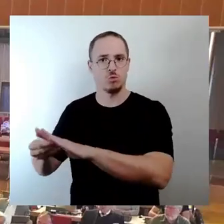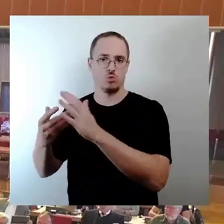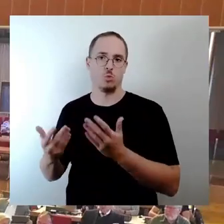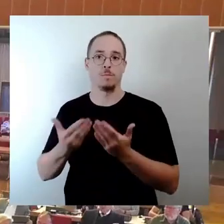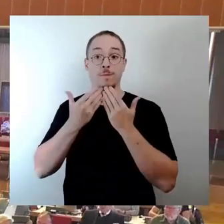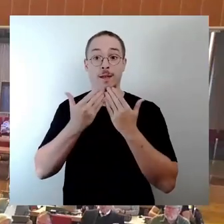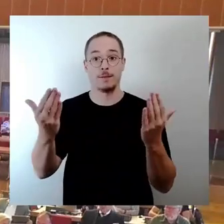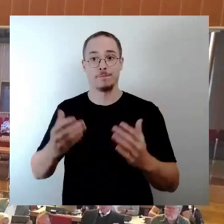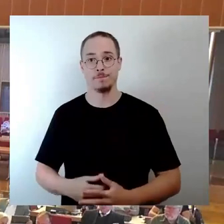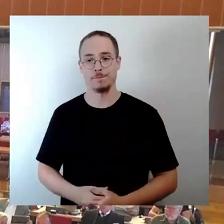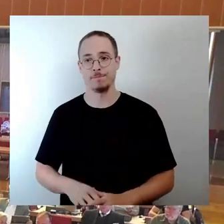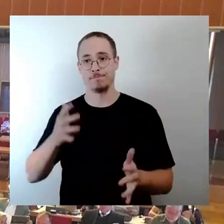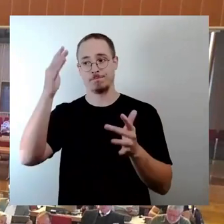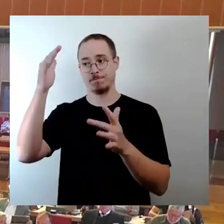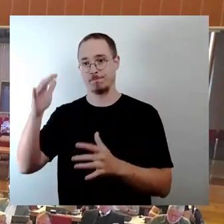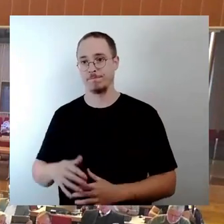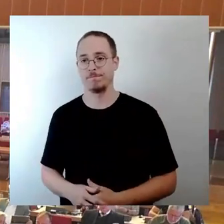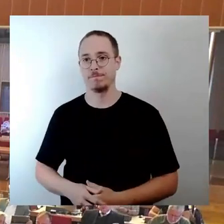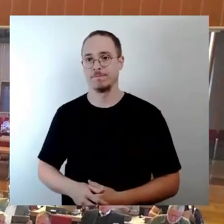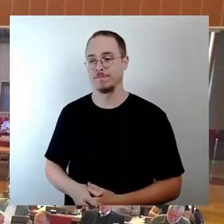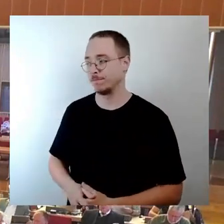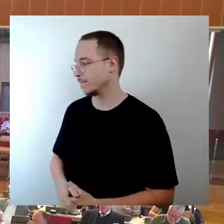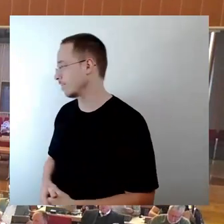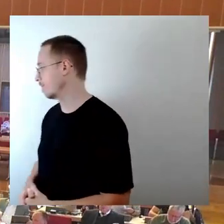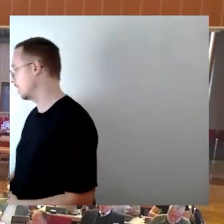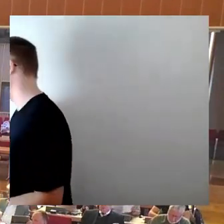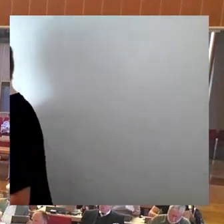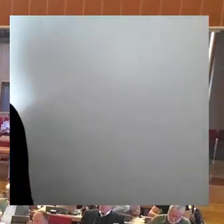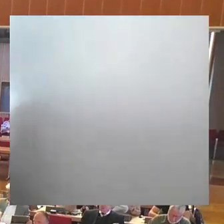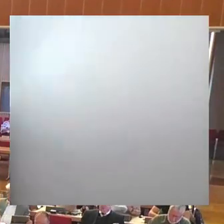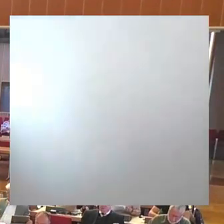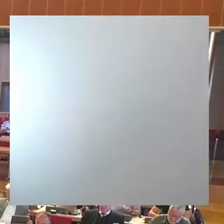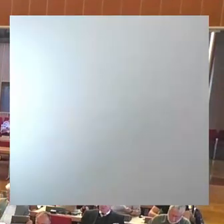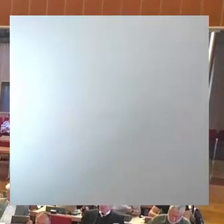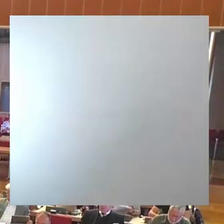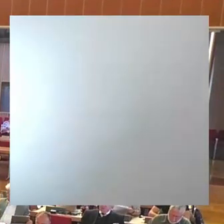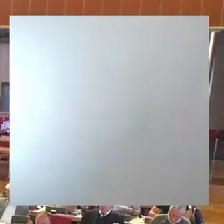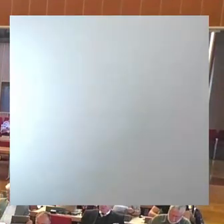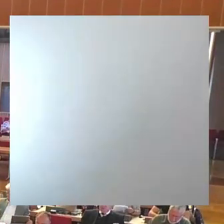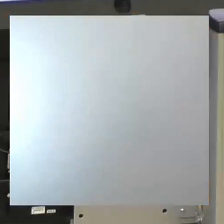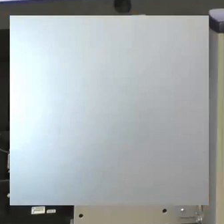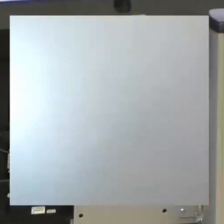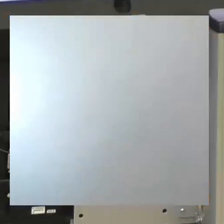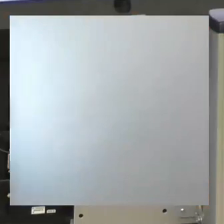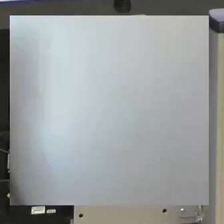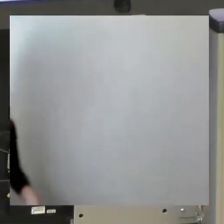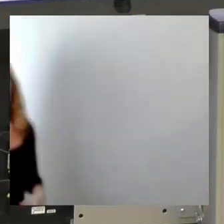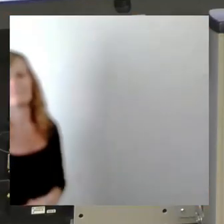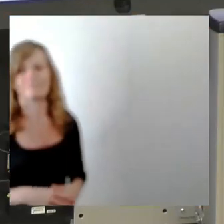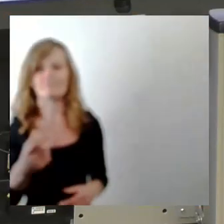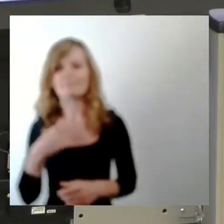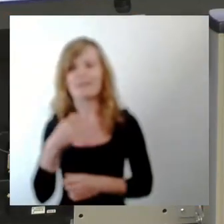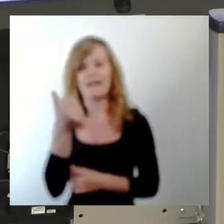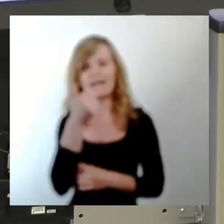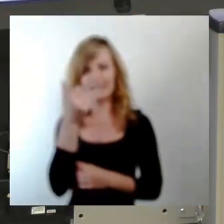Okay, dann machen wir weiter. Ich keine Sache vergessen. Ich würde bitten, weil wir es ja im Sportausschuss nicht eingebracht haben, ob wir da